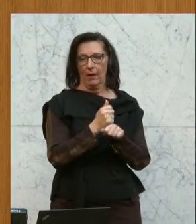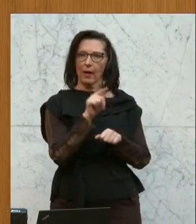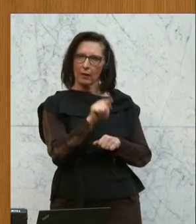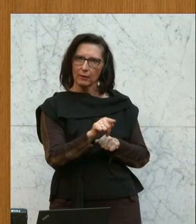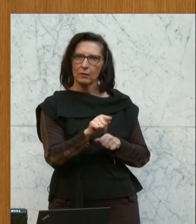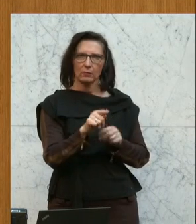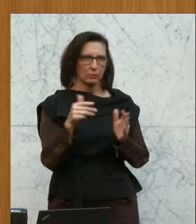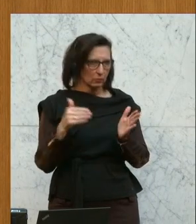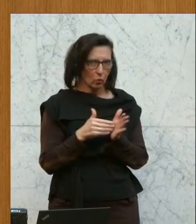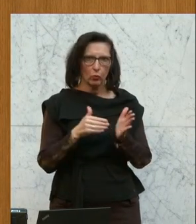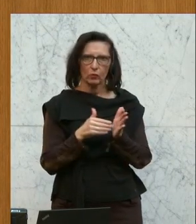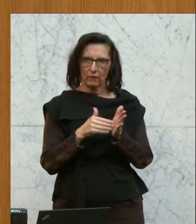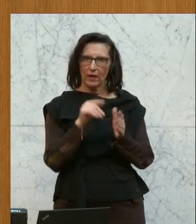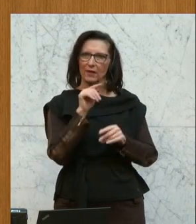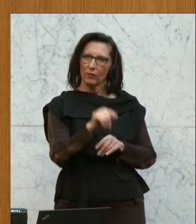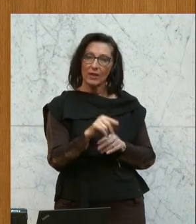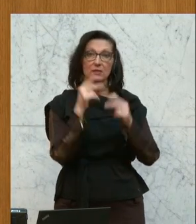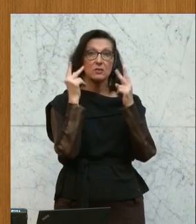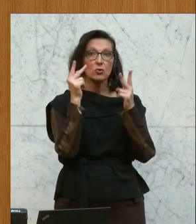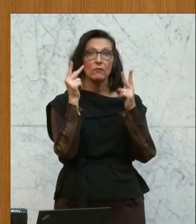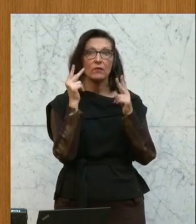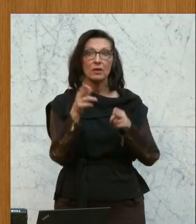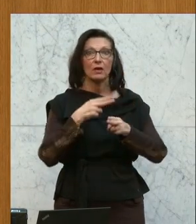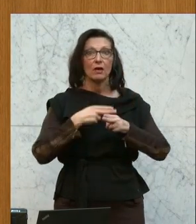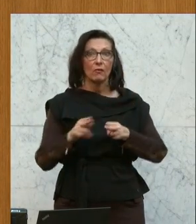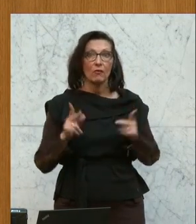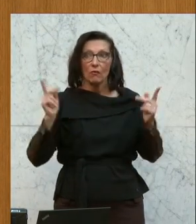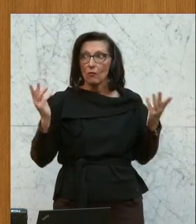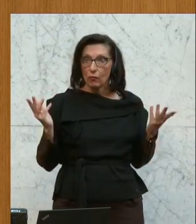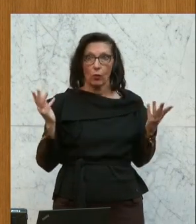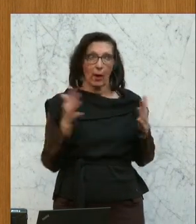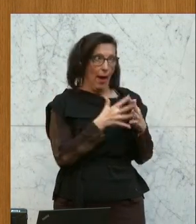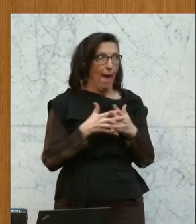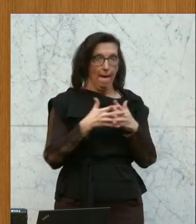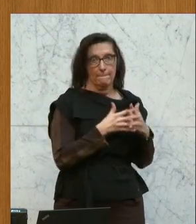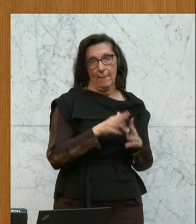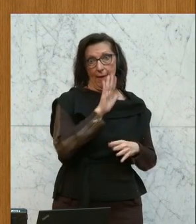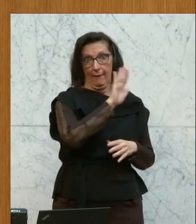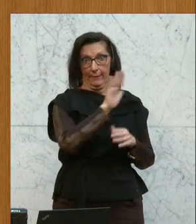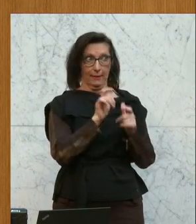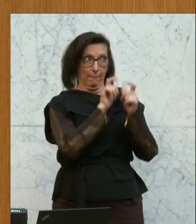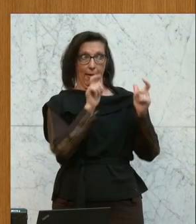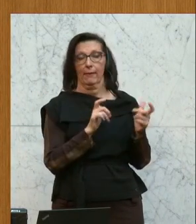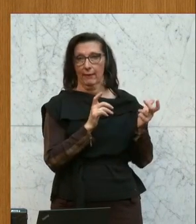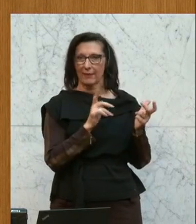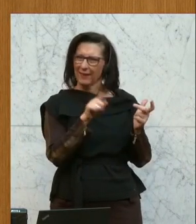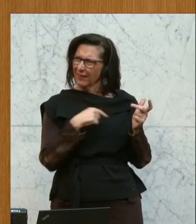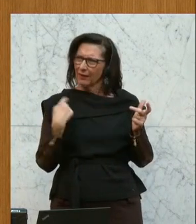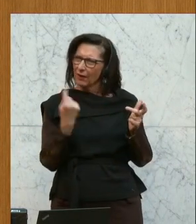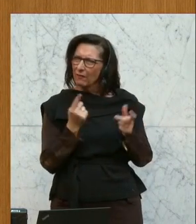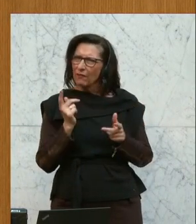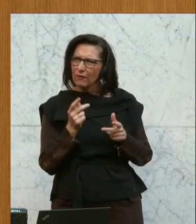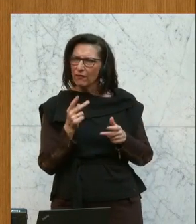notwendige und eine wichtige Antwort auf den Inflation Reduction Act aus den USA. Weil wir haben gesehen, wir müssen unsere